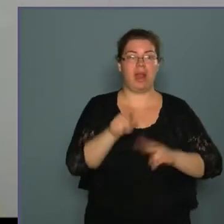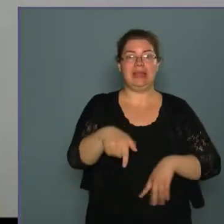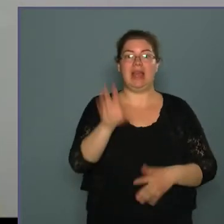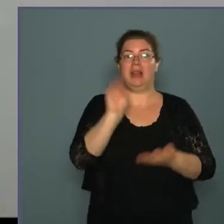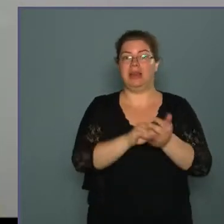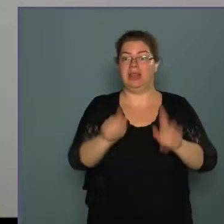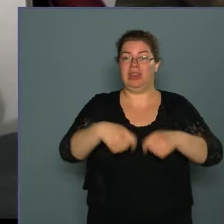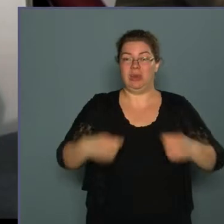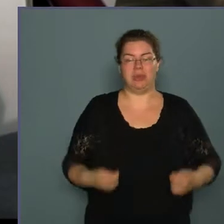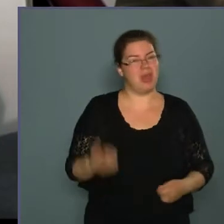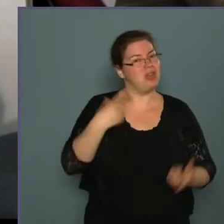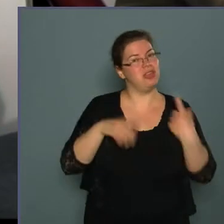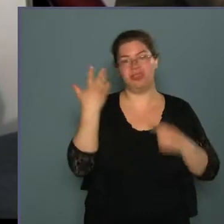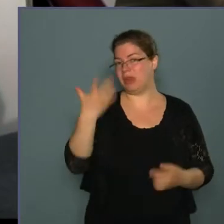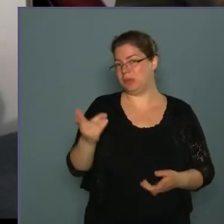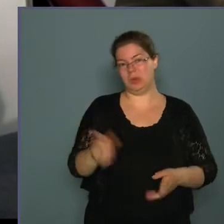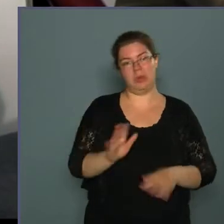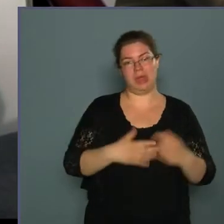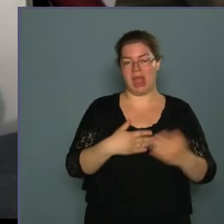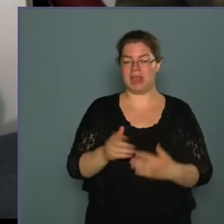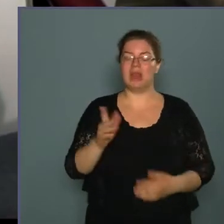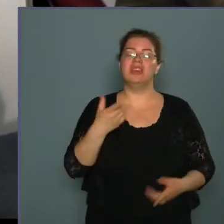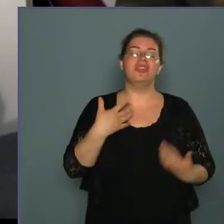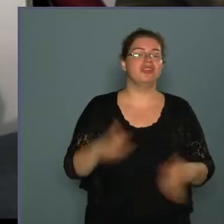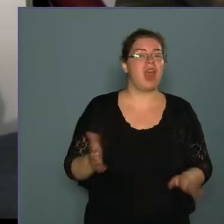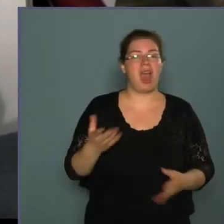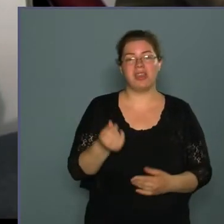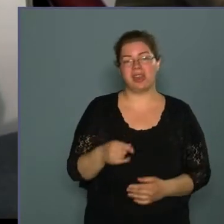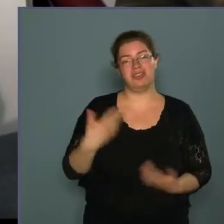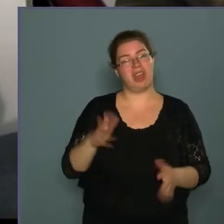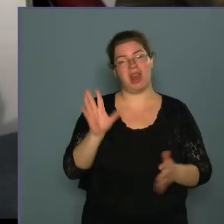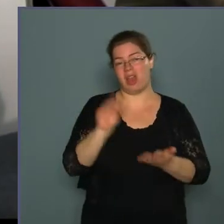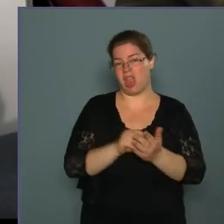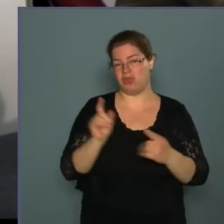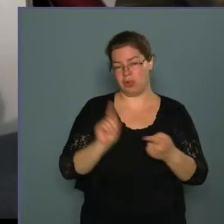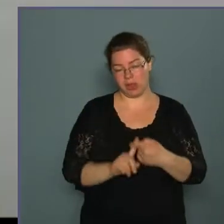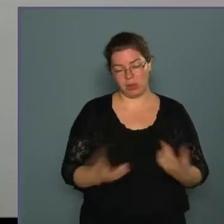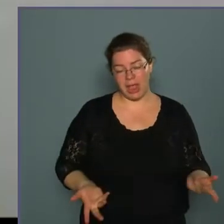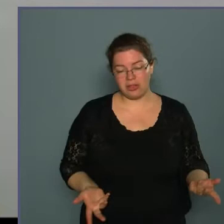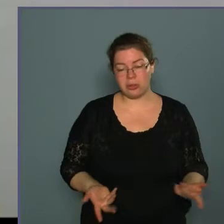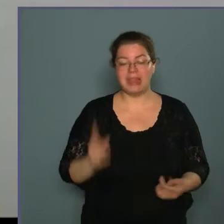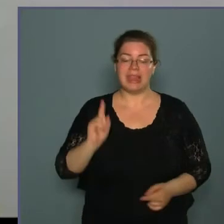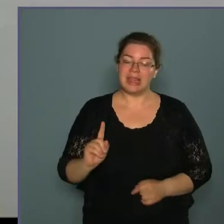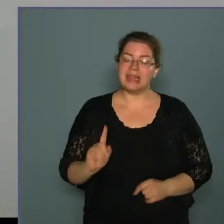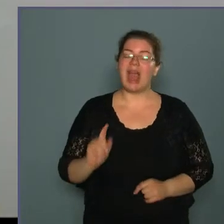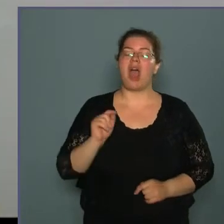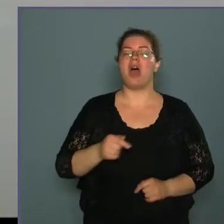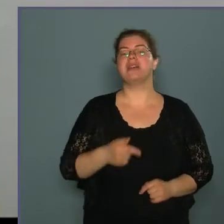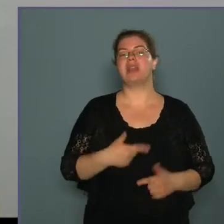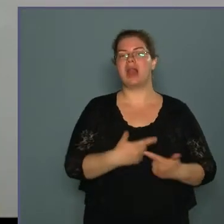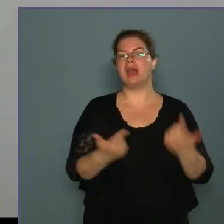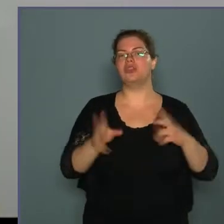lakatását oldjuk meg. Sajnos ezt nem tudjuk kezelni, se anyagilag, se a lakások vonatkozásában. De azt a